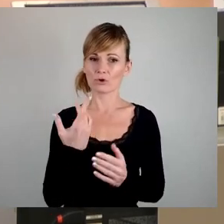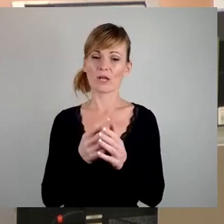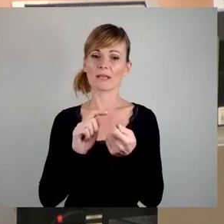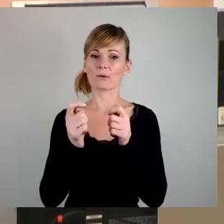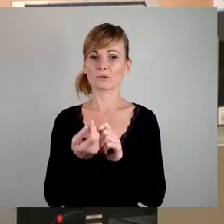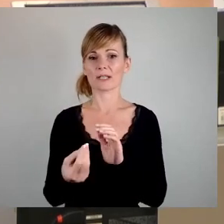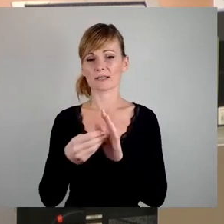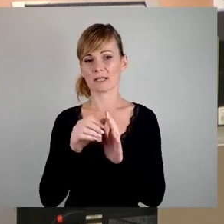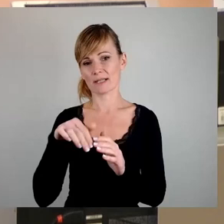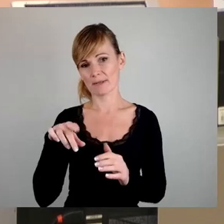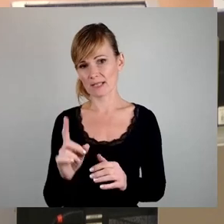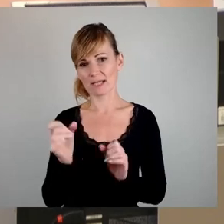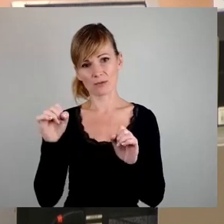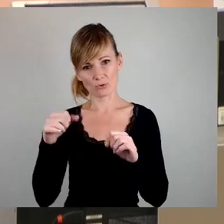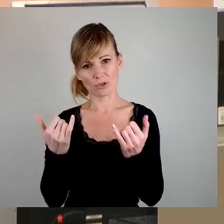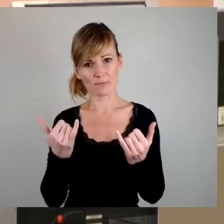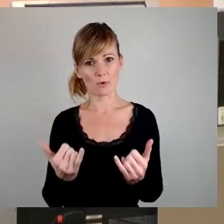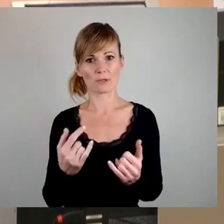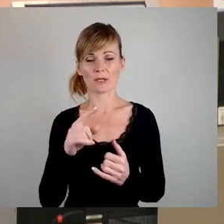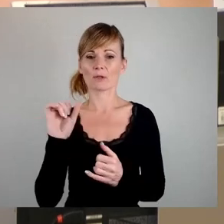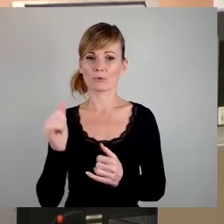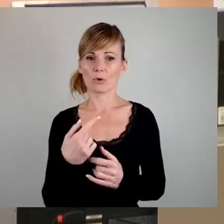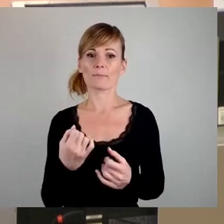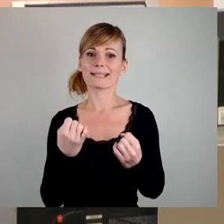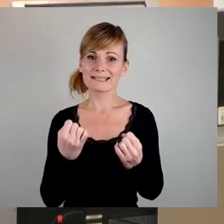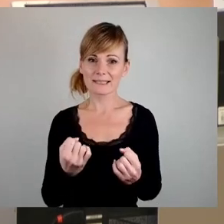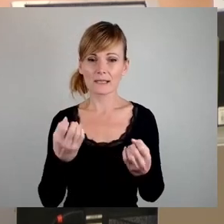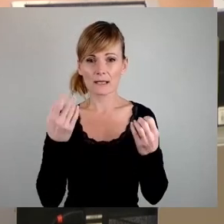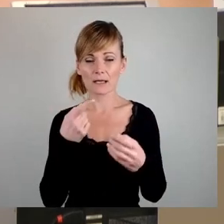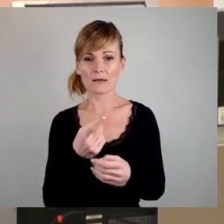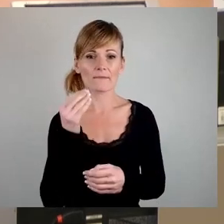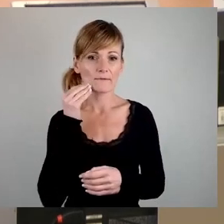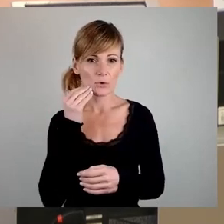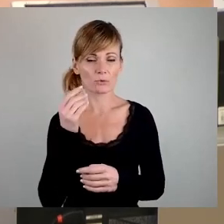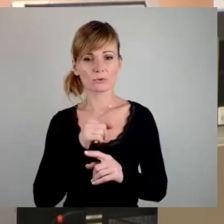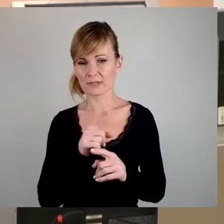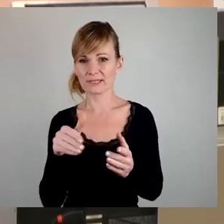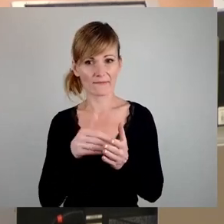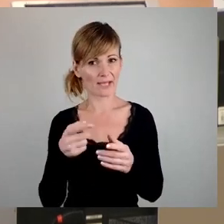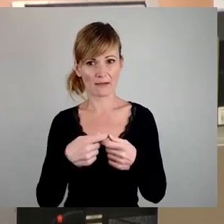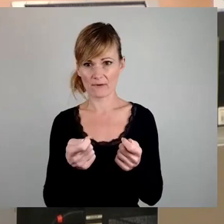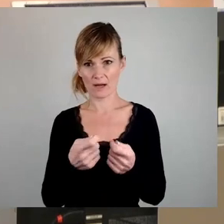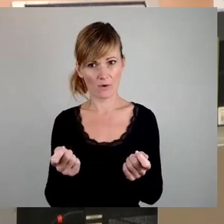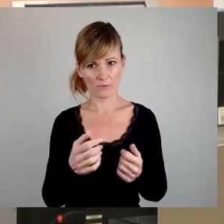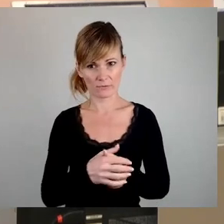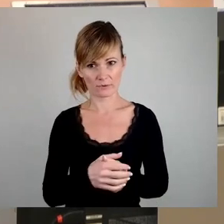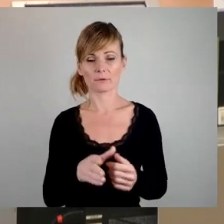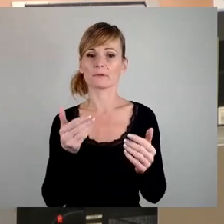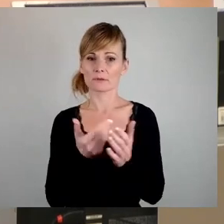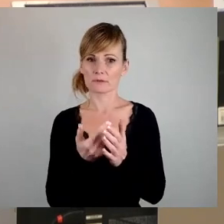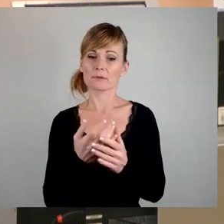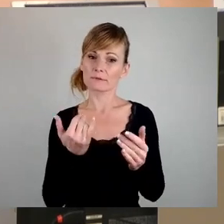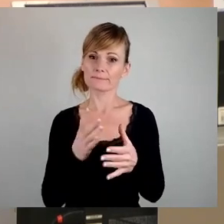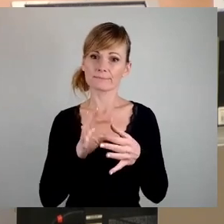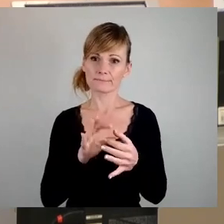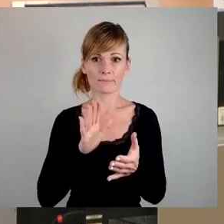zustimmen heute, dass nämlich nochmal sichergestellt wird, dass die Wohnungen auch nicht weiterverkauft werden, sondern dass sie in der Hand der